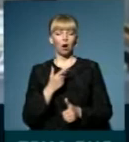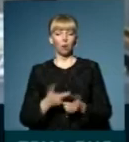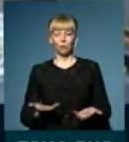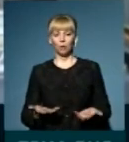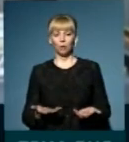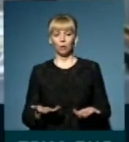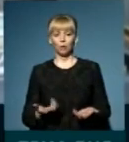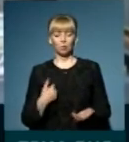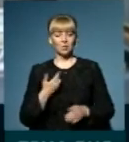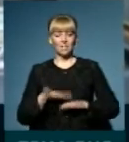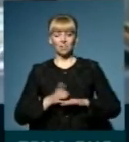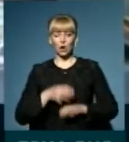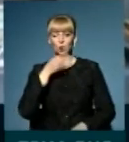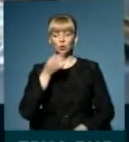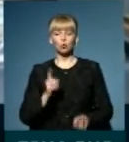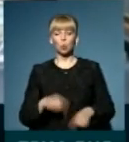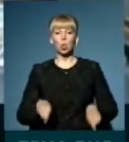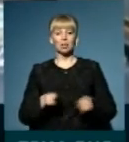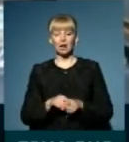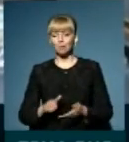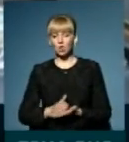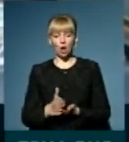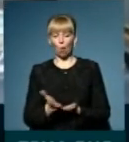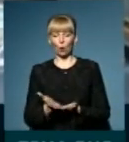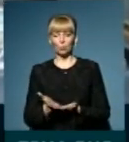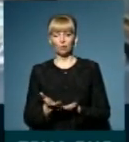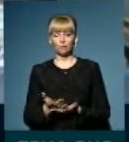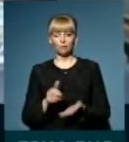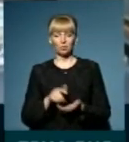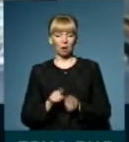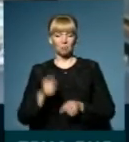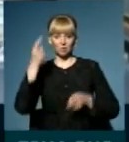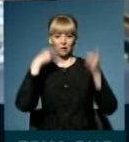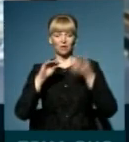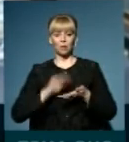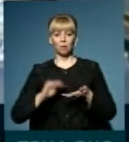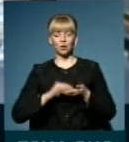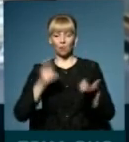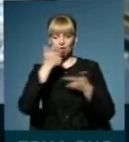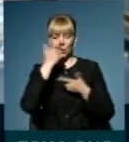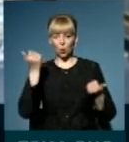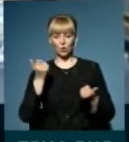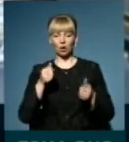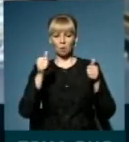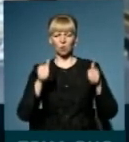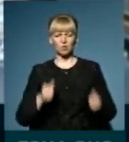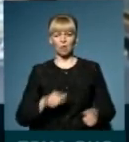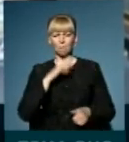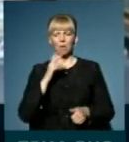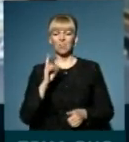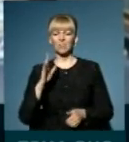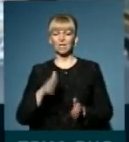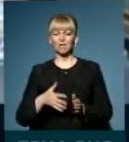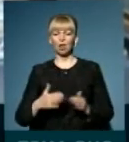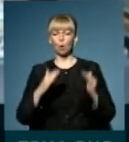тобто, мені важко навіть сказати, чому таким шляхом йдуть. Тобто, йдуть такі міфи, пишуть в оголошеннях і розвішують в багатоквартирних